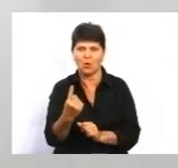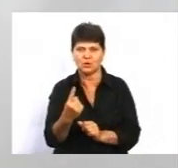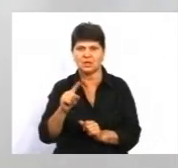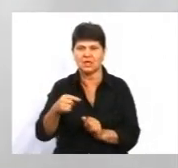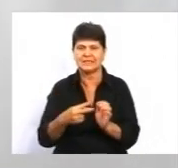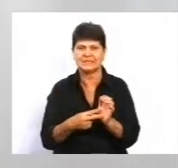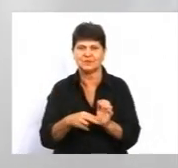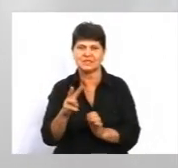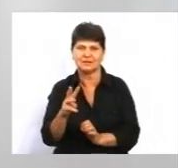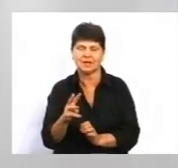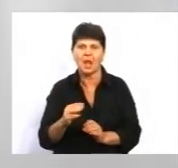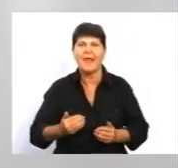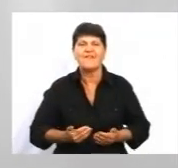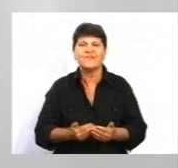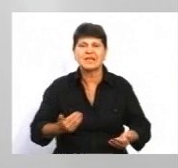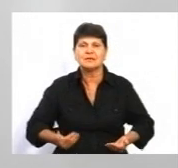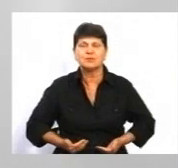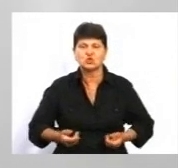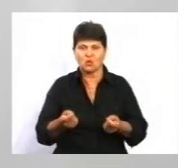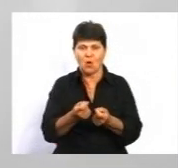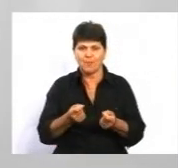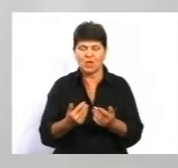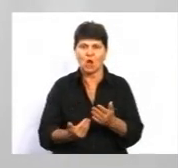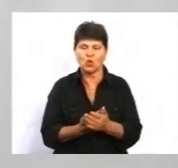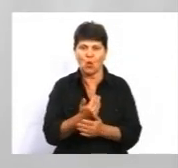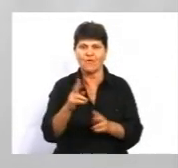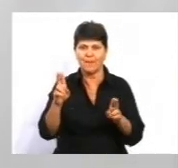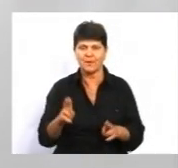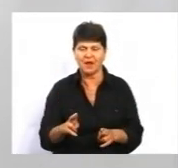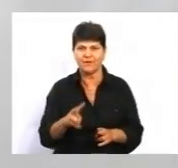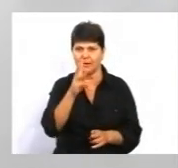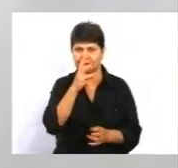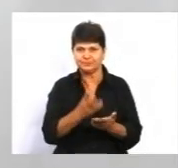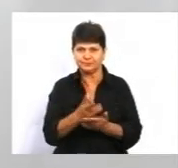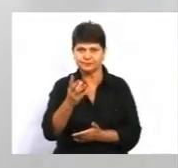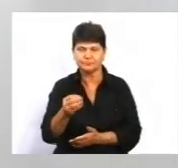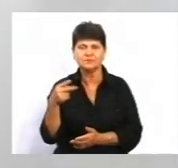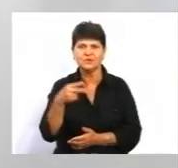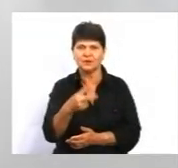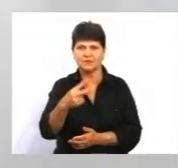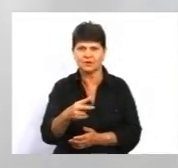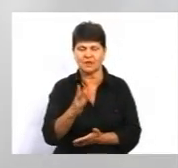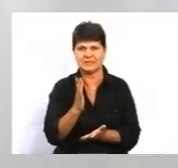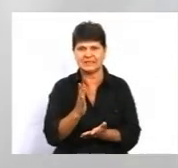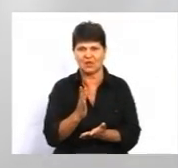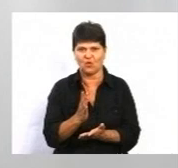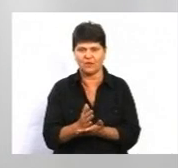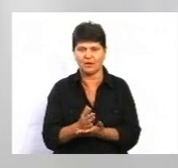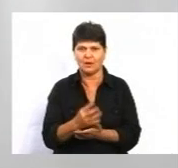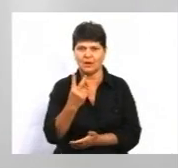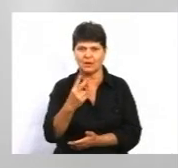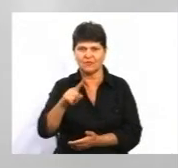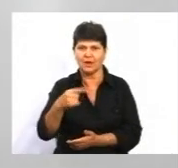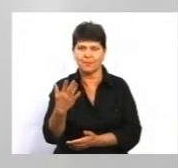прожиткового мінімуму. За правилами нової системи оплата праці освітян 2020 року він становитиме 2,5